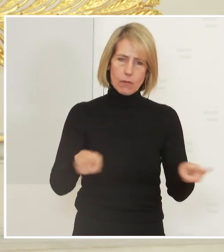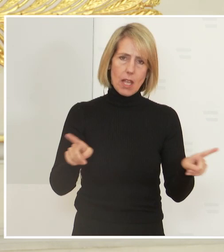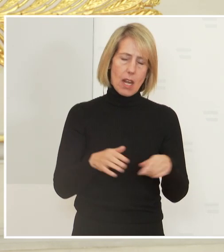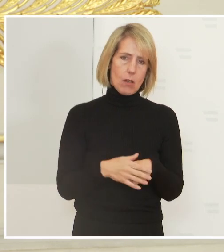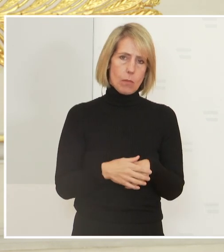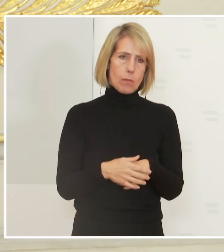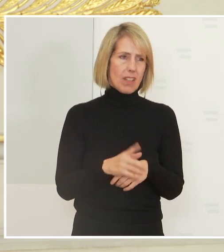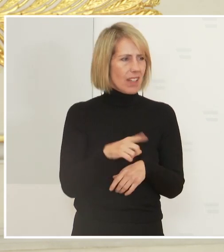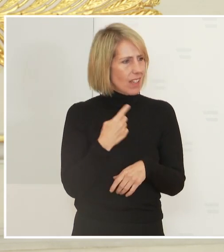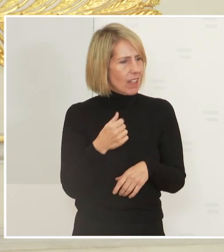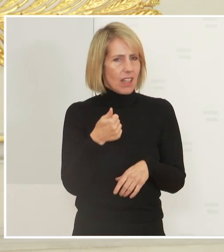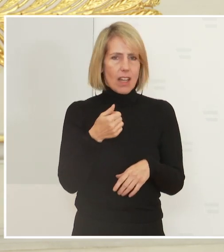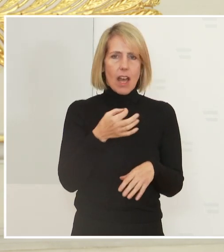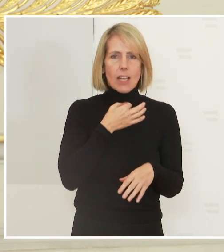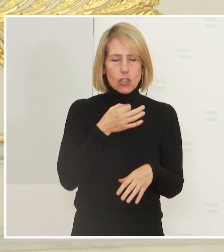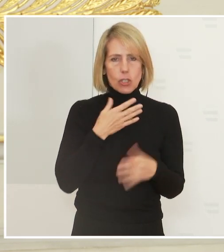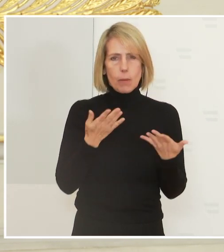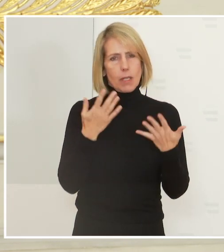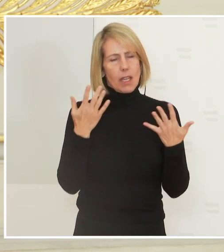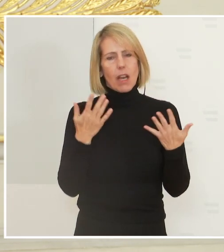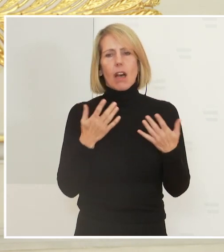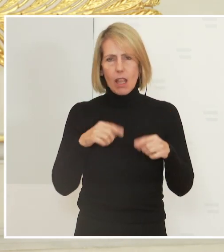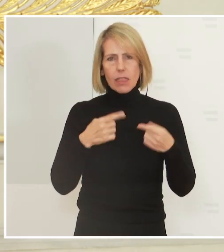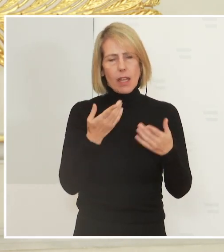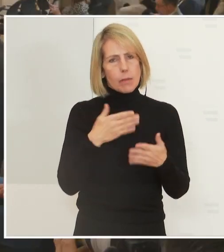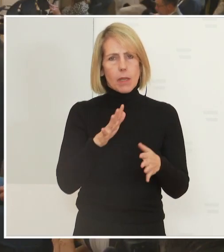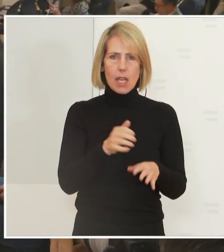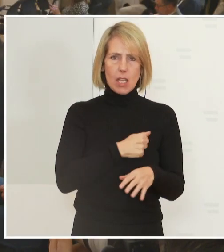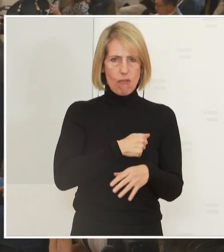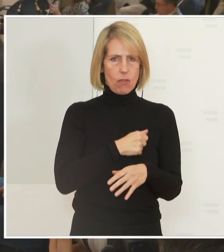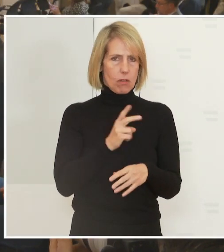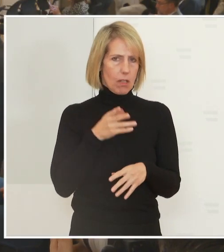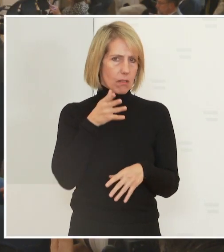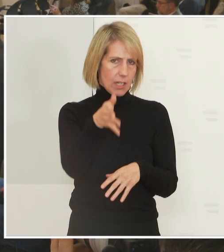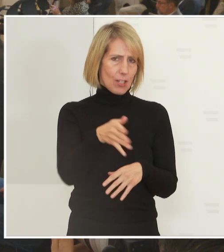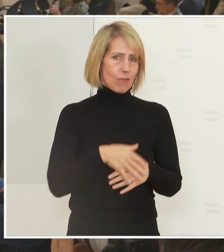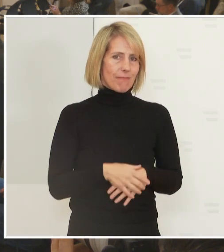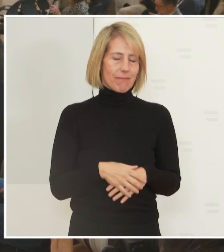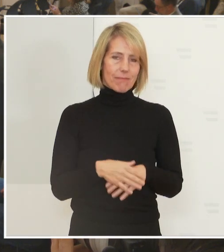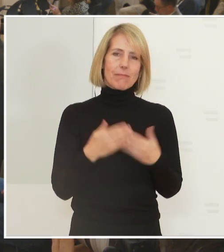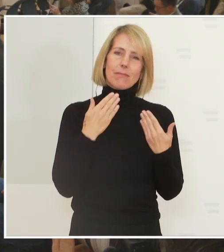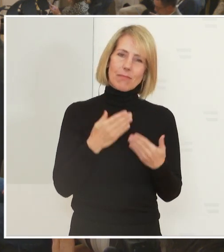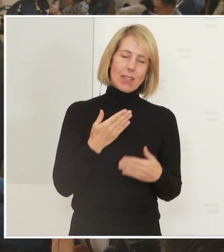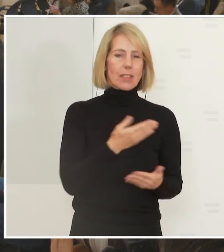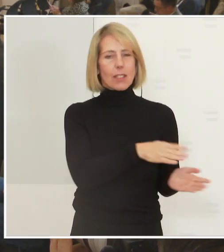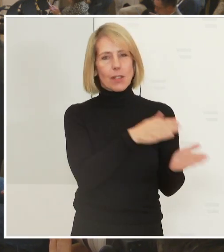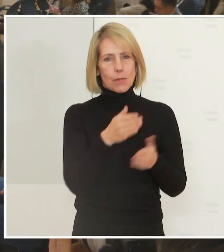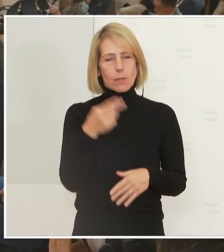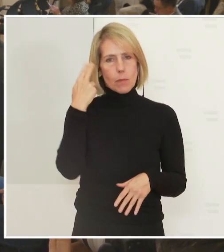einiger und geschlossener wir sind, umso erfolgreicher. Danke, Herr Landeshauptmann. Herr Professor Wagner, bitte.